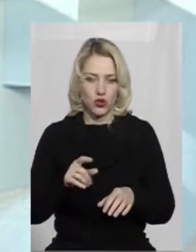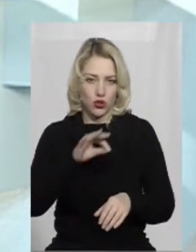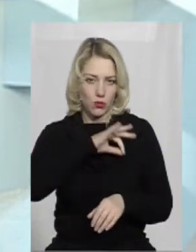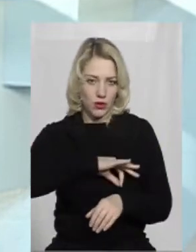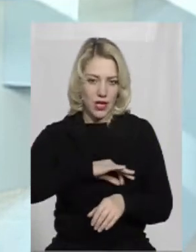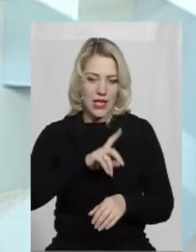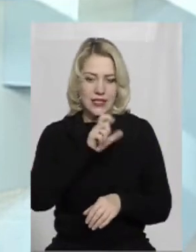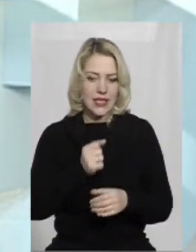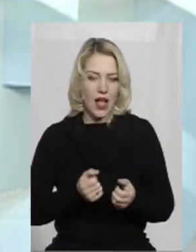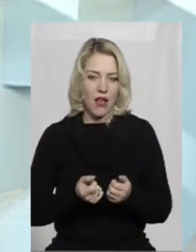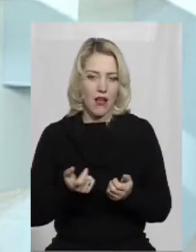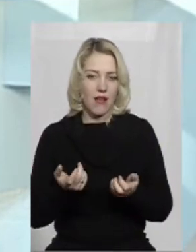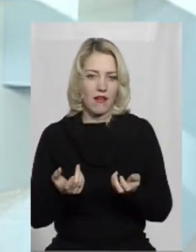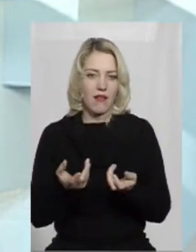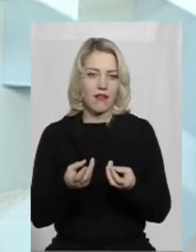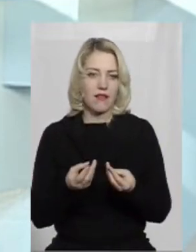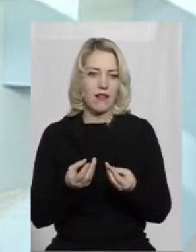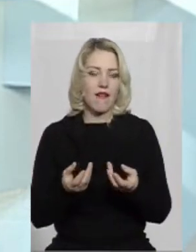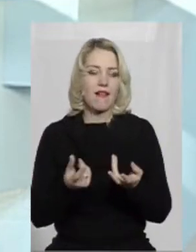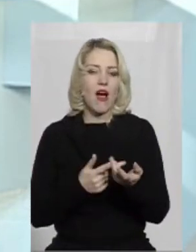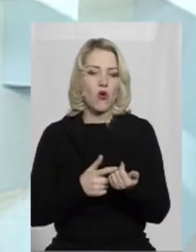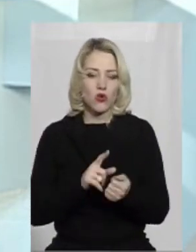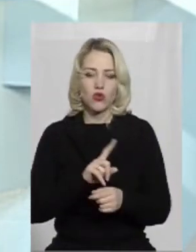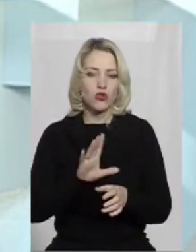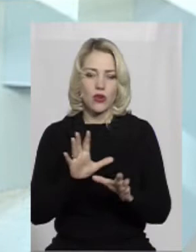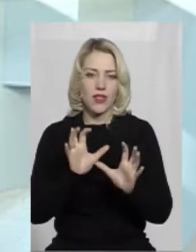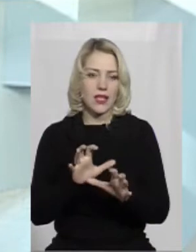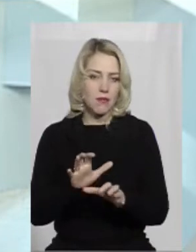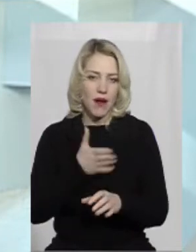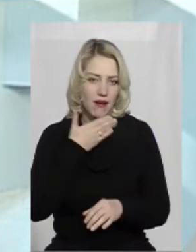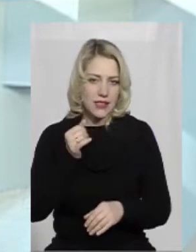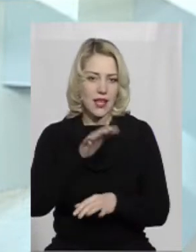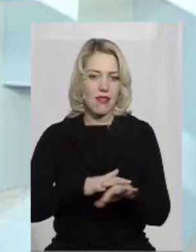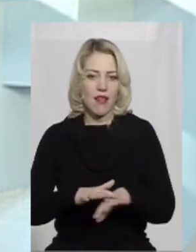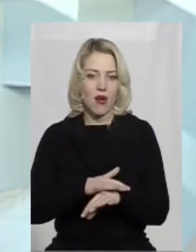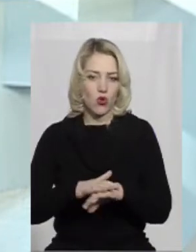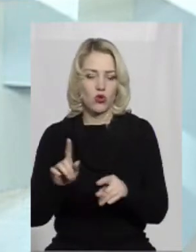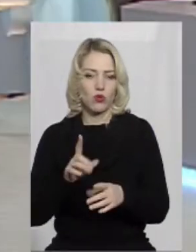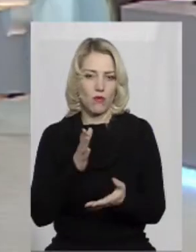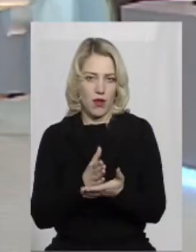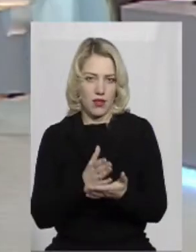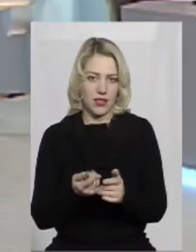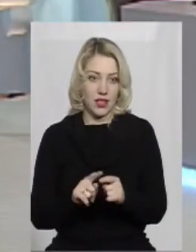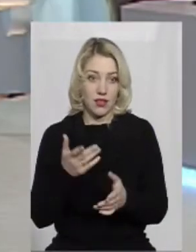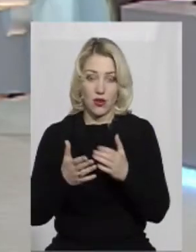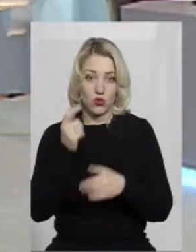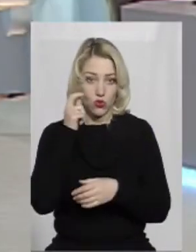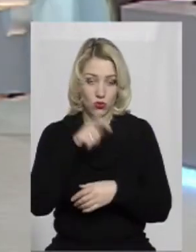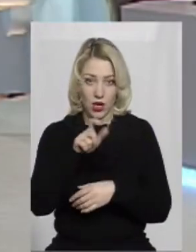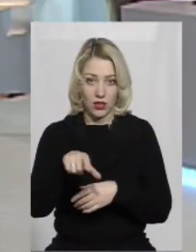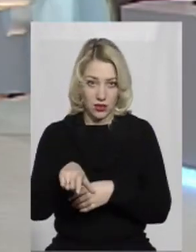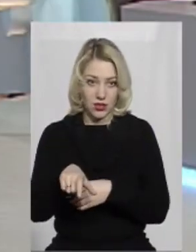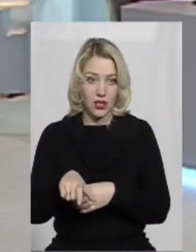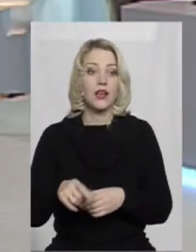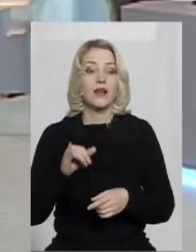рахунок того всього, що якось не зовсім дбається народом, який це має. Тобто, якщо українці,